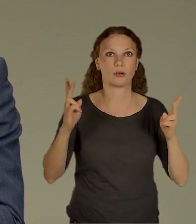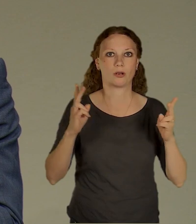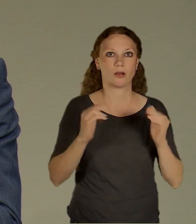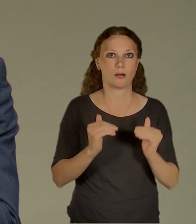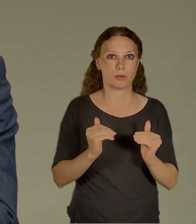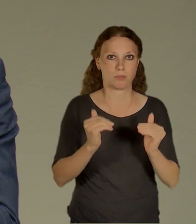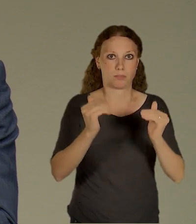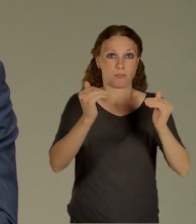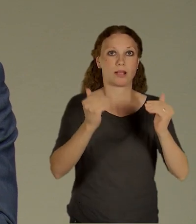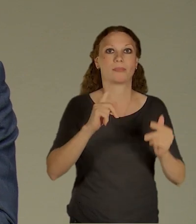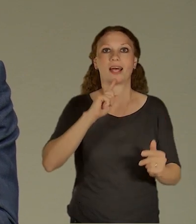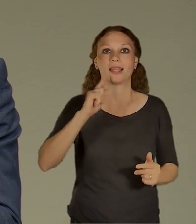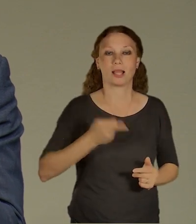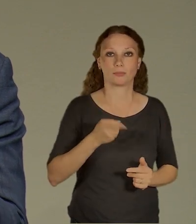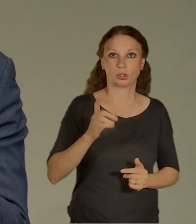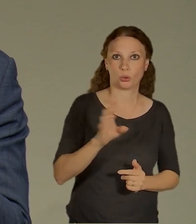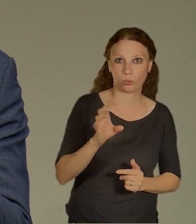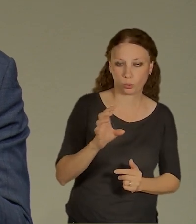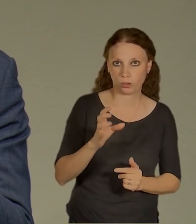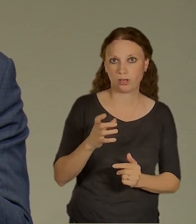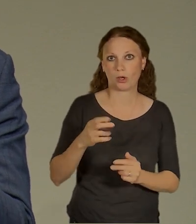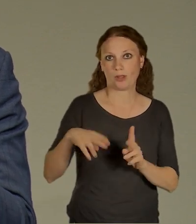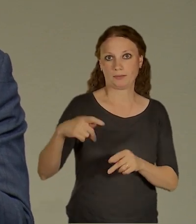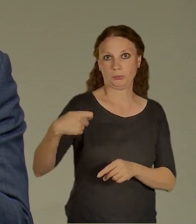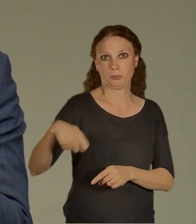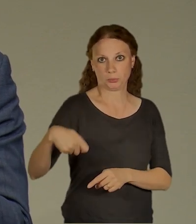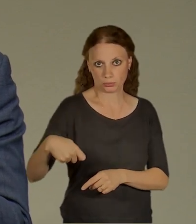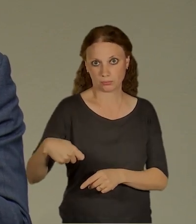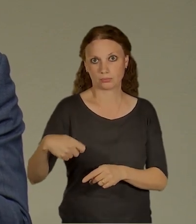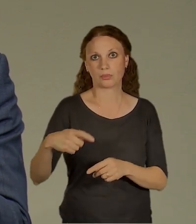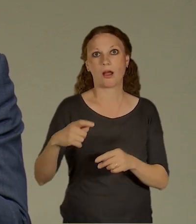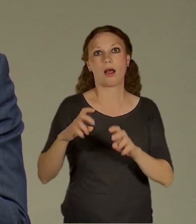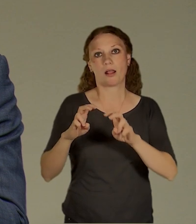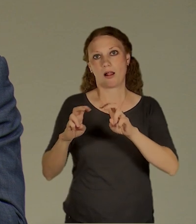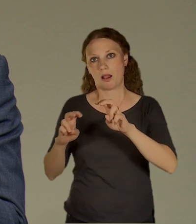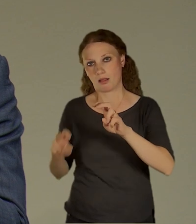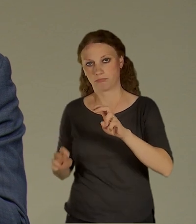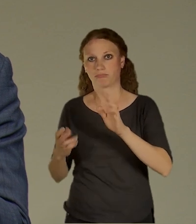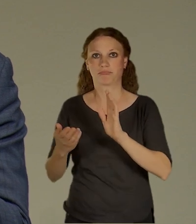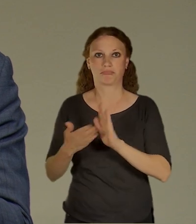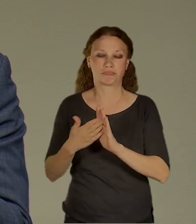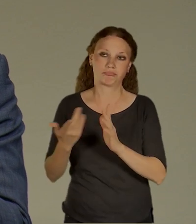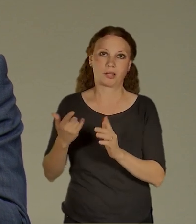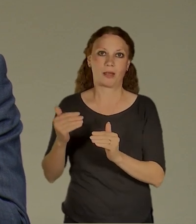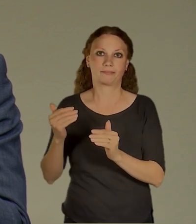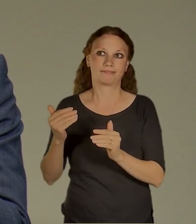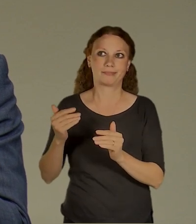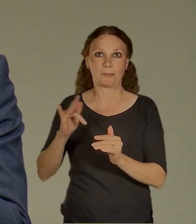nejlepší, s nejlepším přestupem jsou vlastně nejdrahší, zatímco ty, které jsou jako na méně,